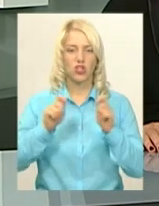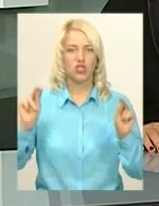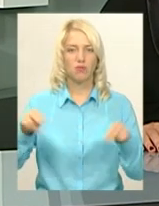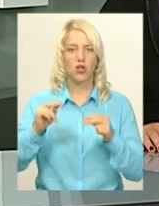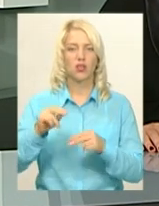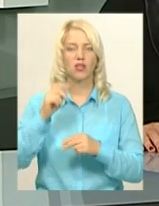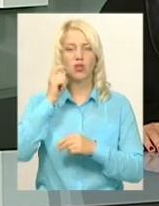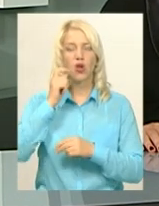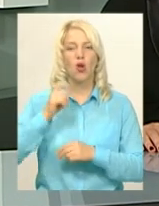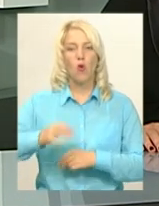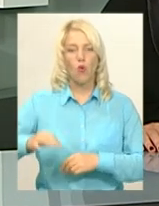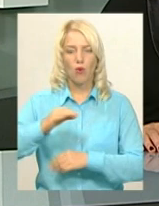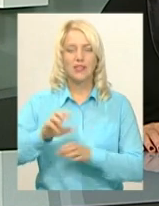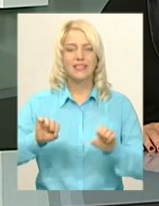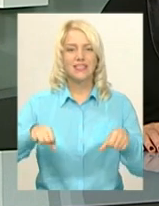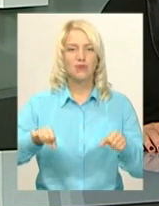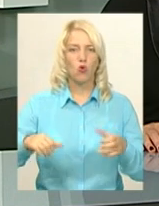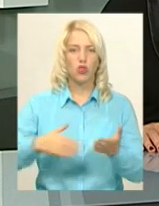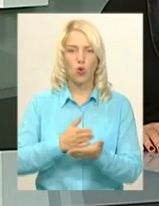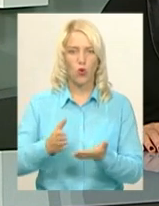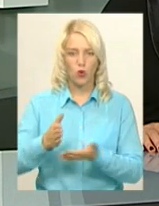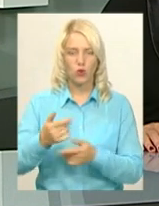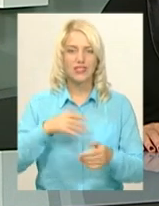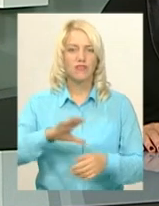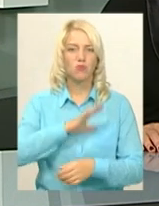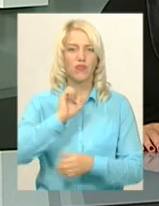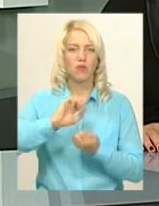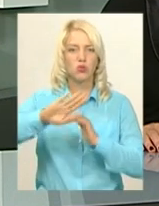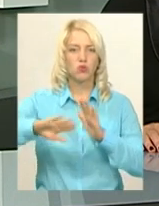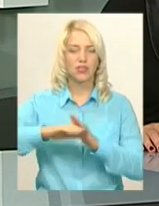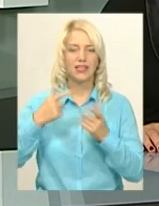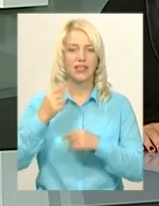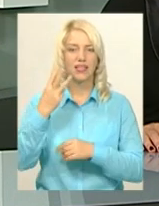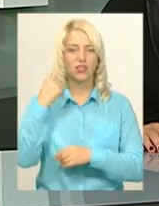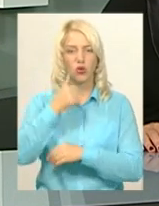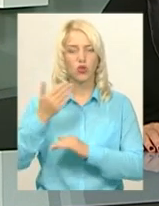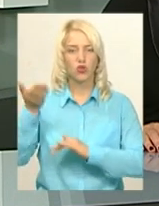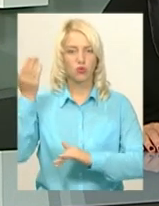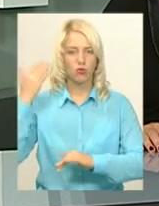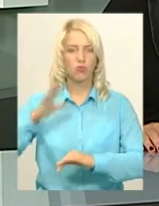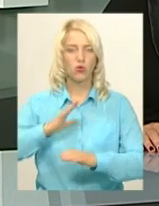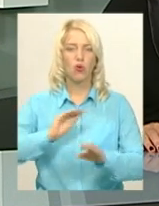мотокросу. Відбувалися змагання на околиці Кам'янця-Подільського, де три роки тому облаштували мотодром.